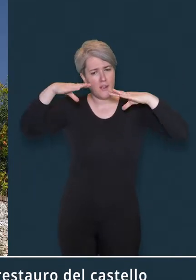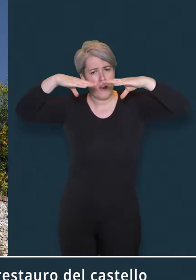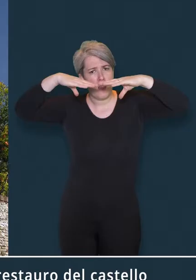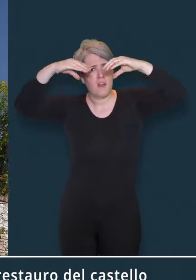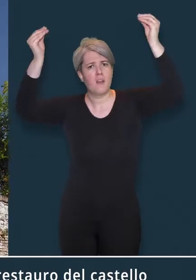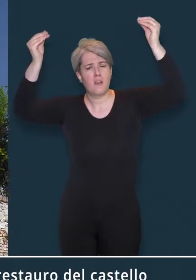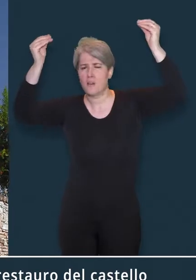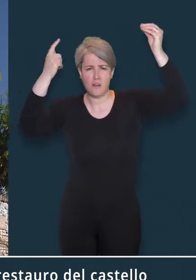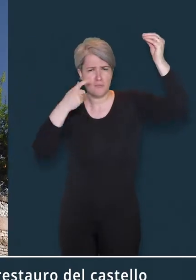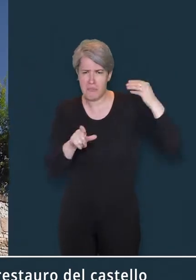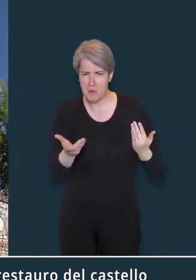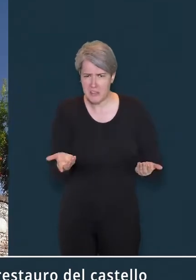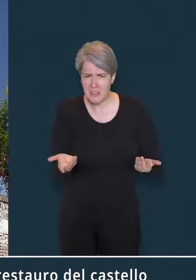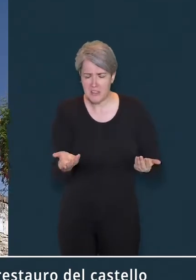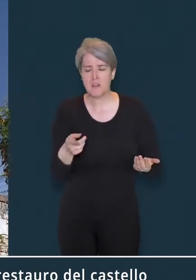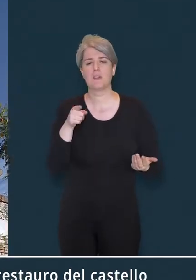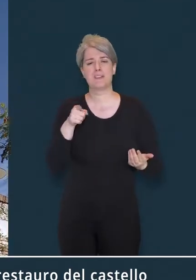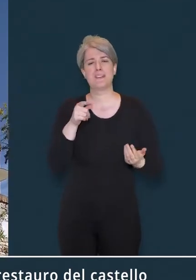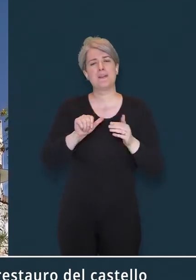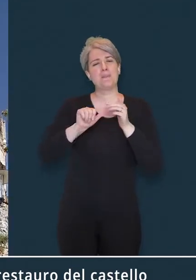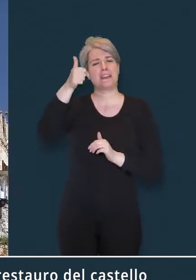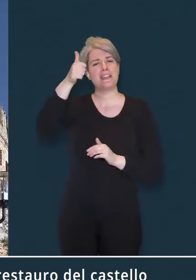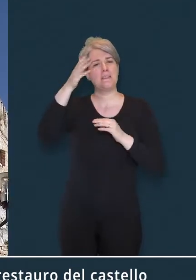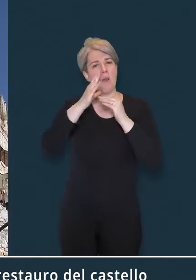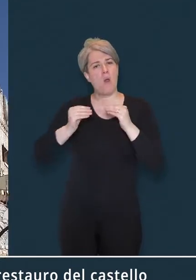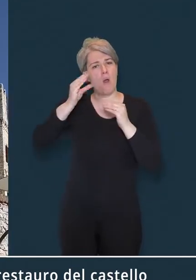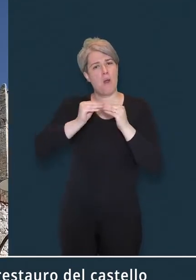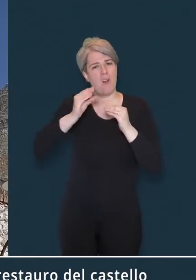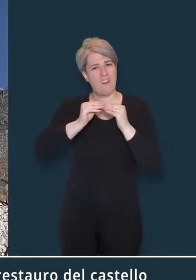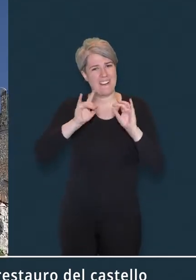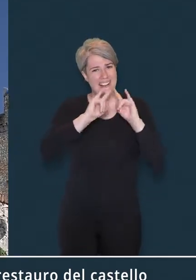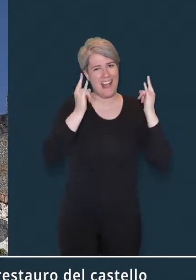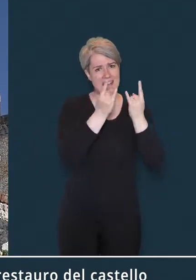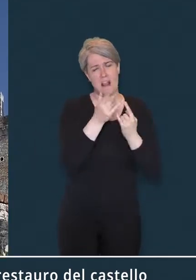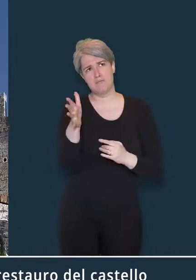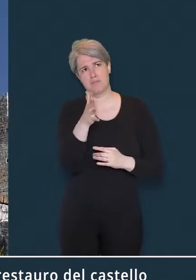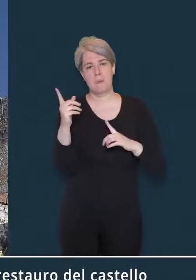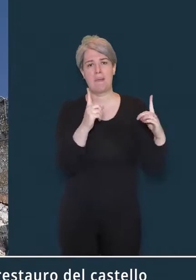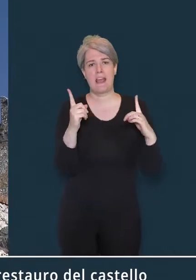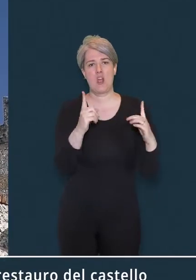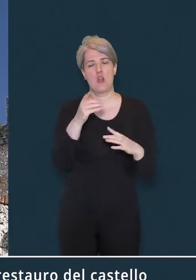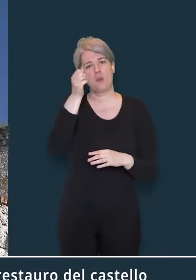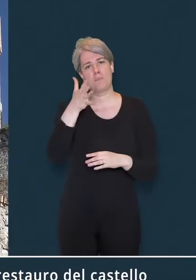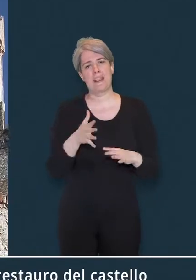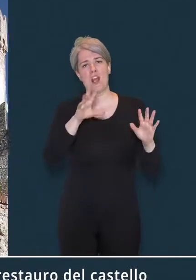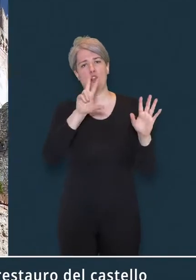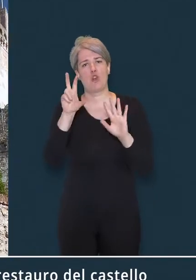Questi furono realizzati durante il primo restauro del castello, a metà ottocento, per ordine del